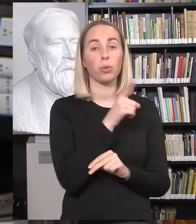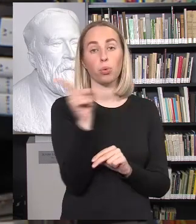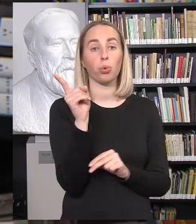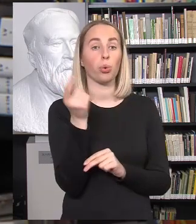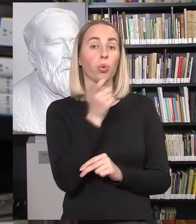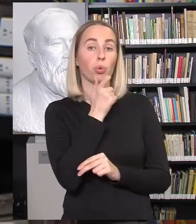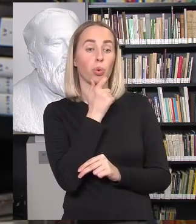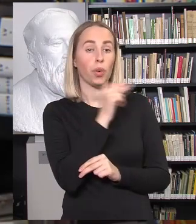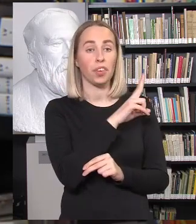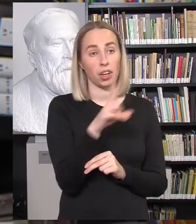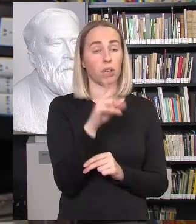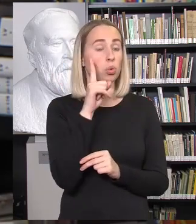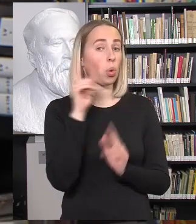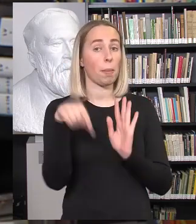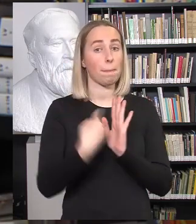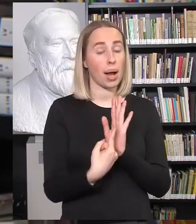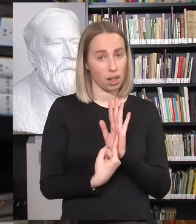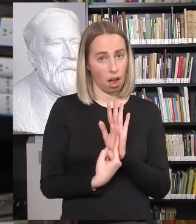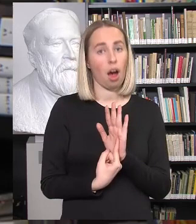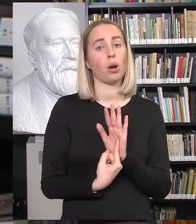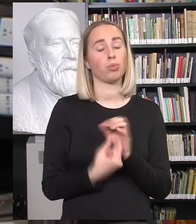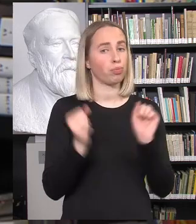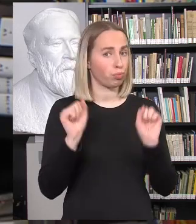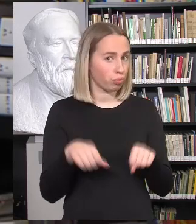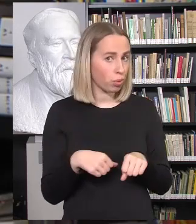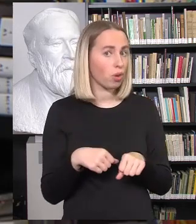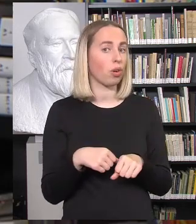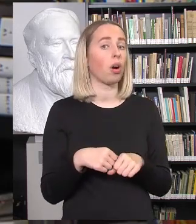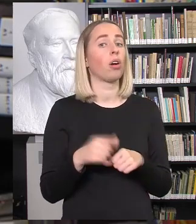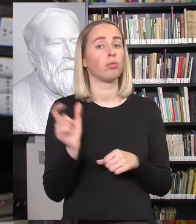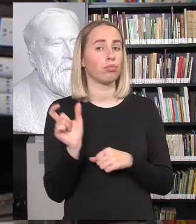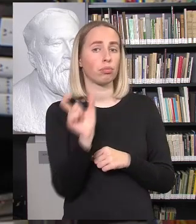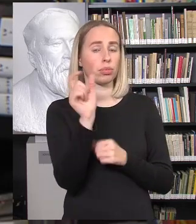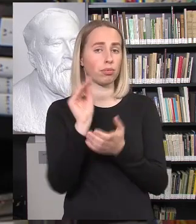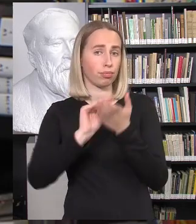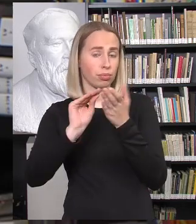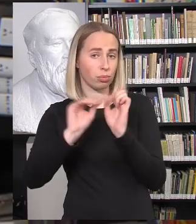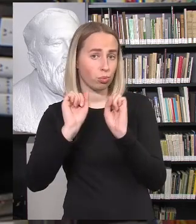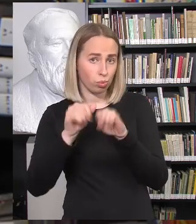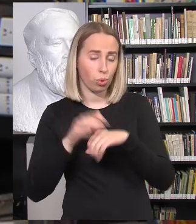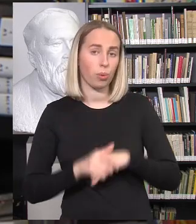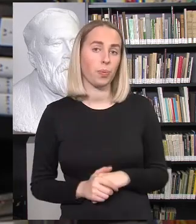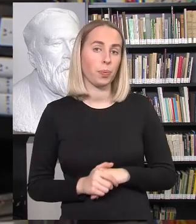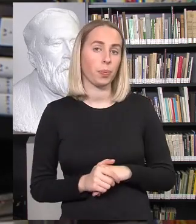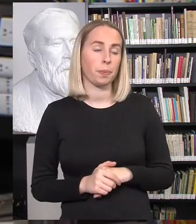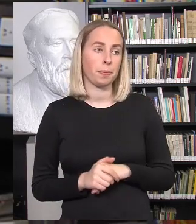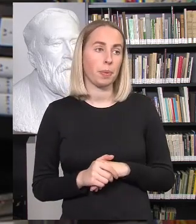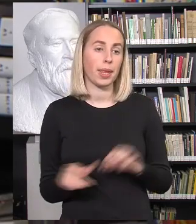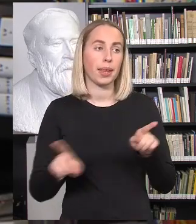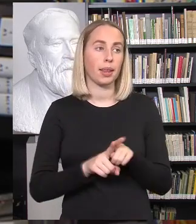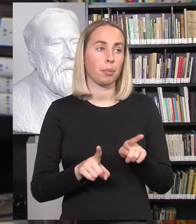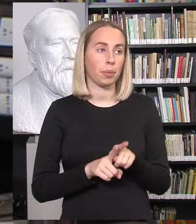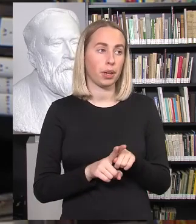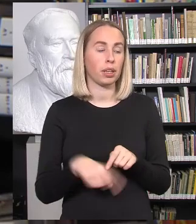žiūrovai užduoti kam nors klausimus, pasinaudokite progą, parašykite įskiltį ir taip pat norėčiau